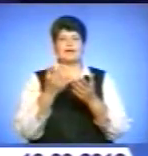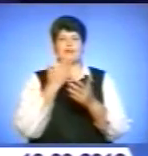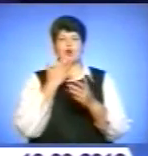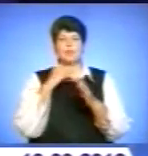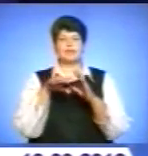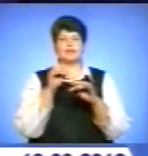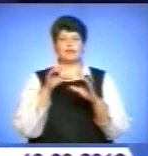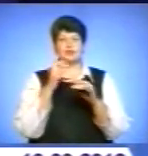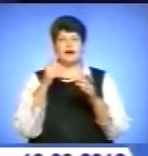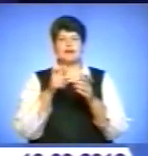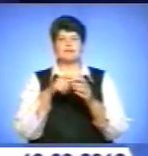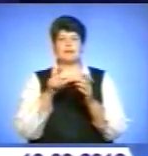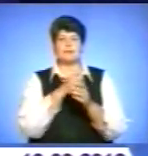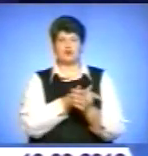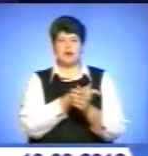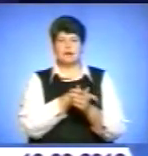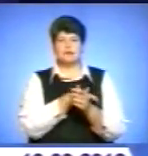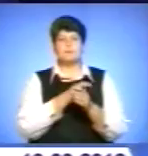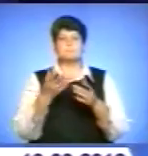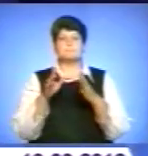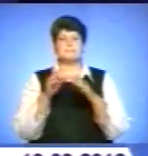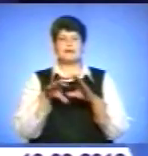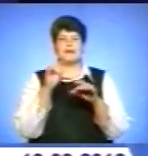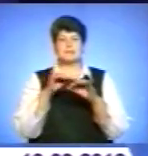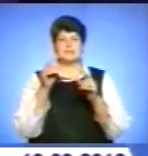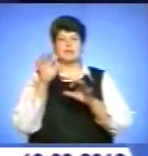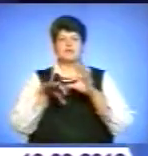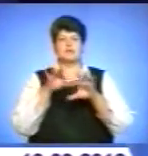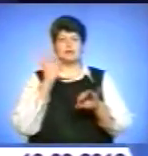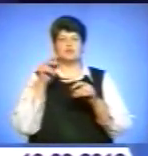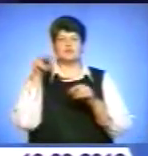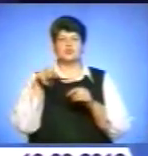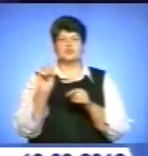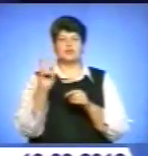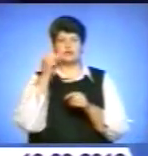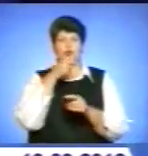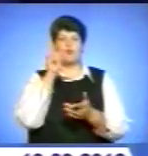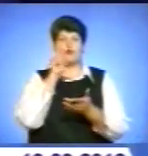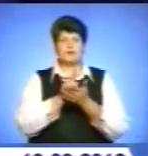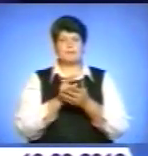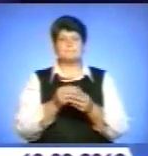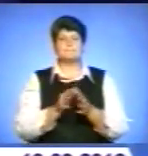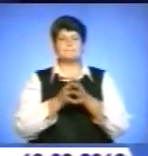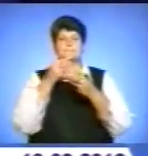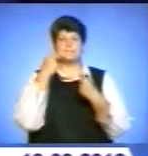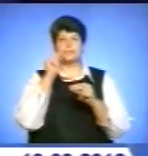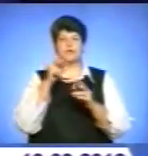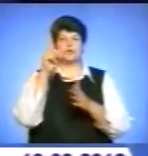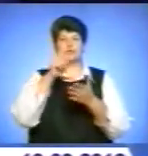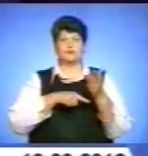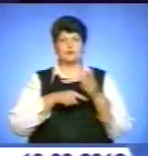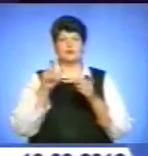конституційна більшість парламенту. Парламентські вибори 2012 року мають суттєво підвищити довіру громадян як до